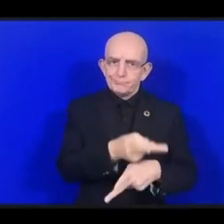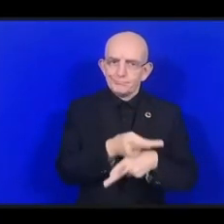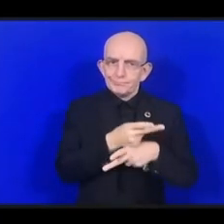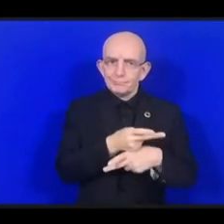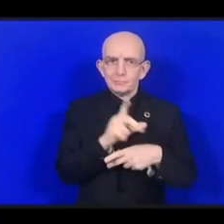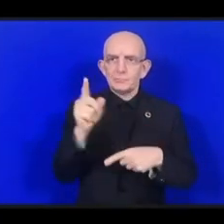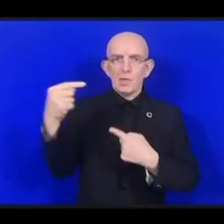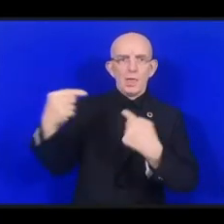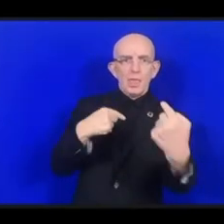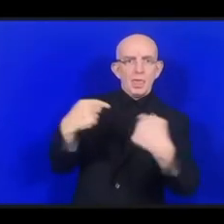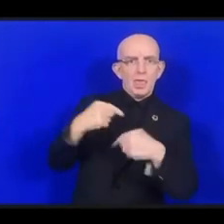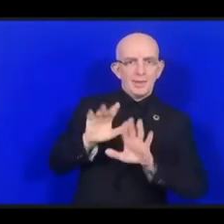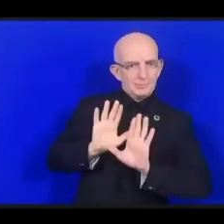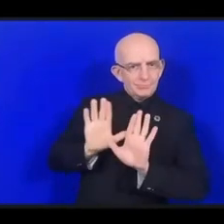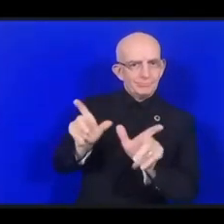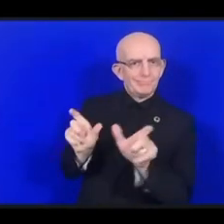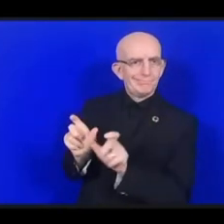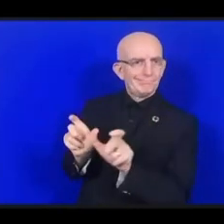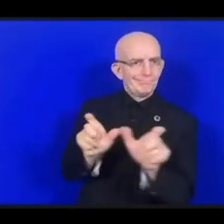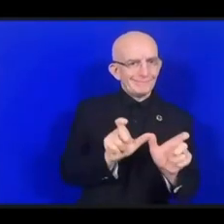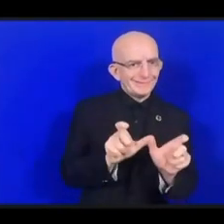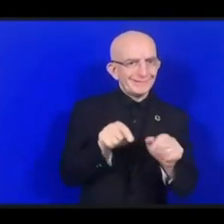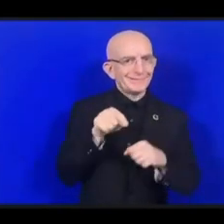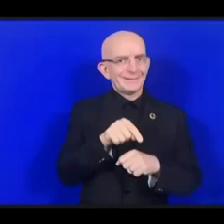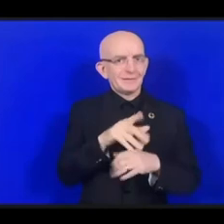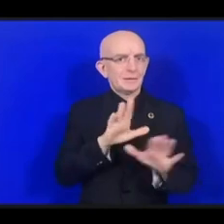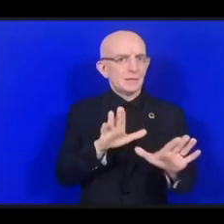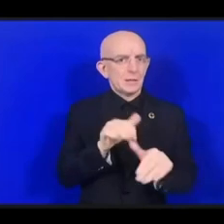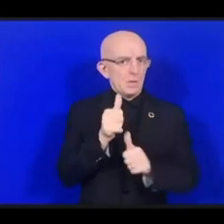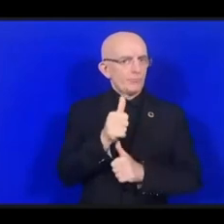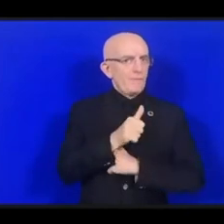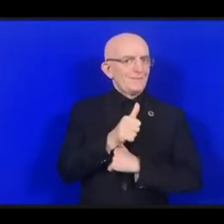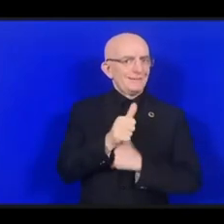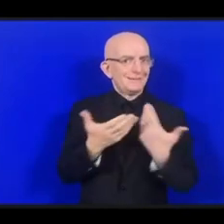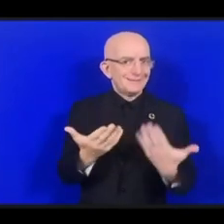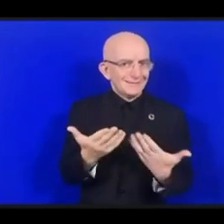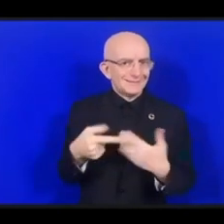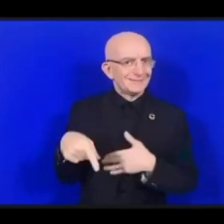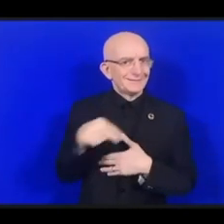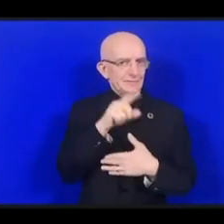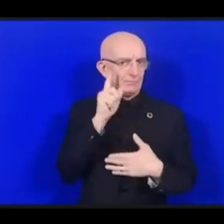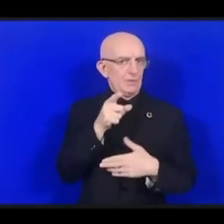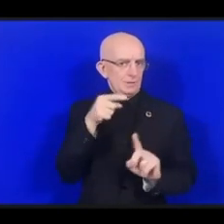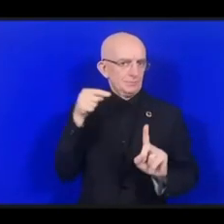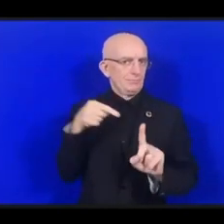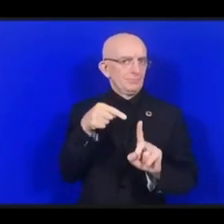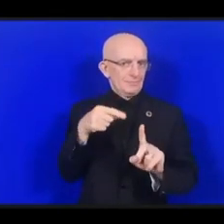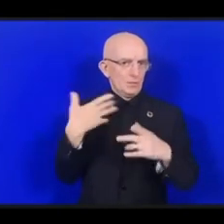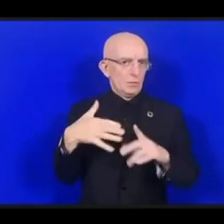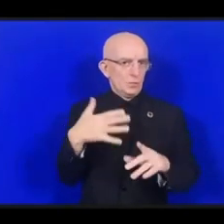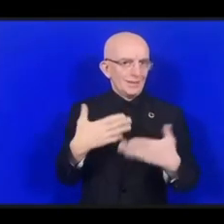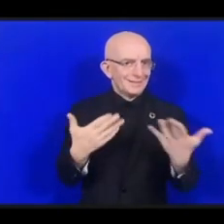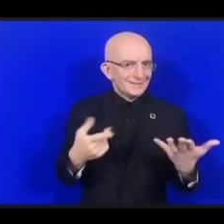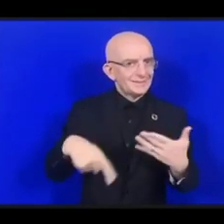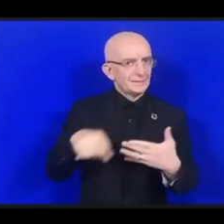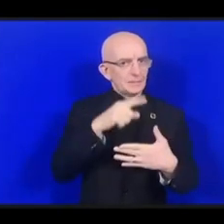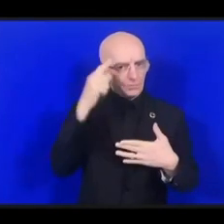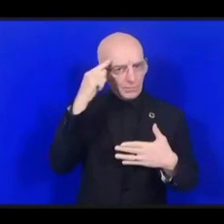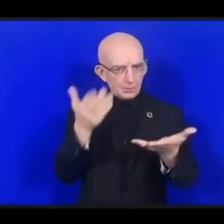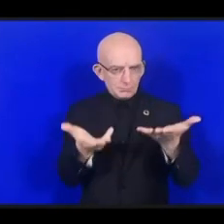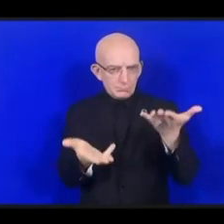защитой молодежи и защитить их воздействие технологии, и, с другой стороны, защитить саму технологию.